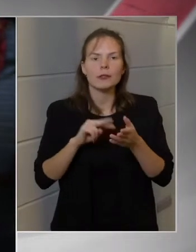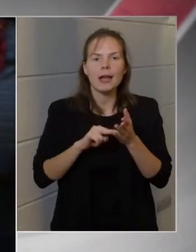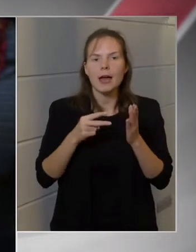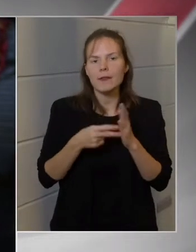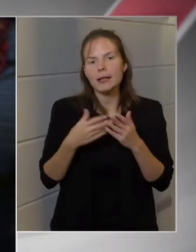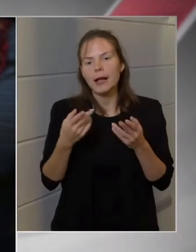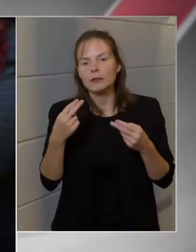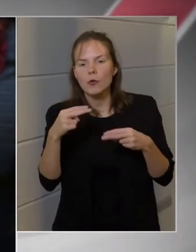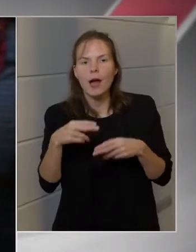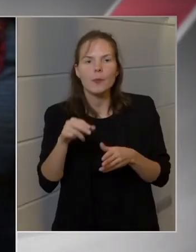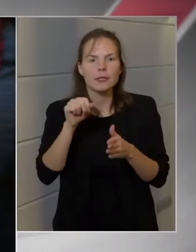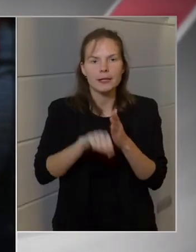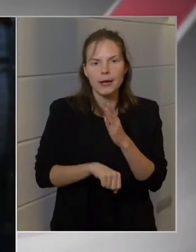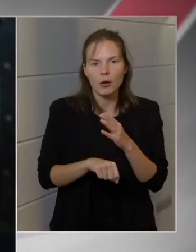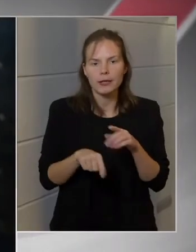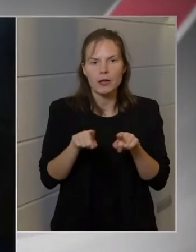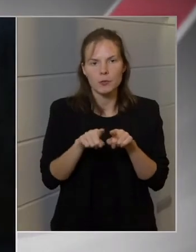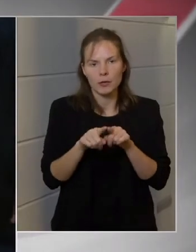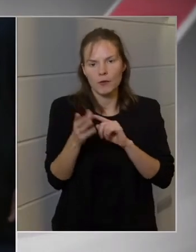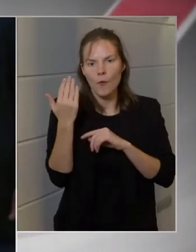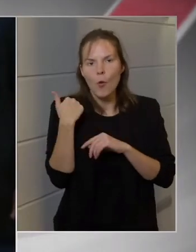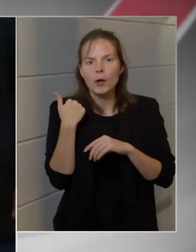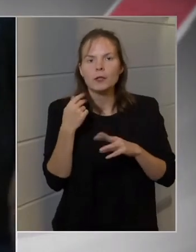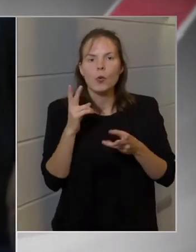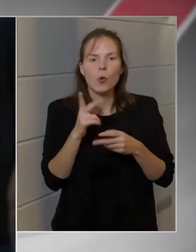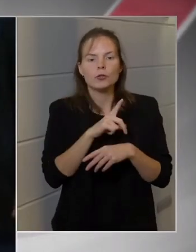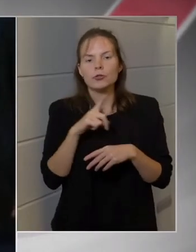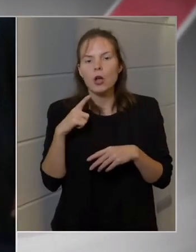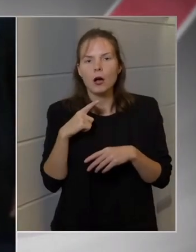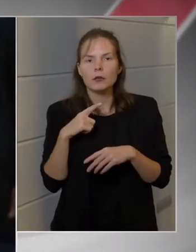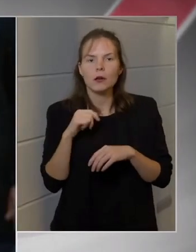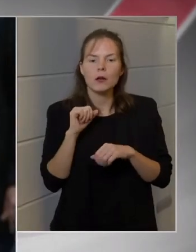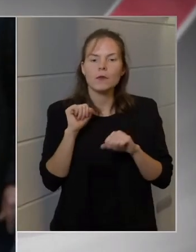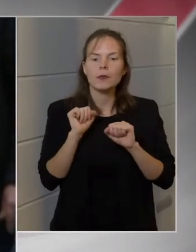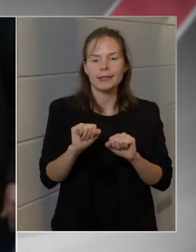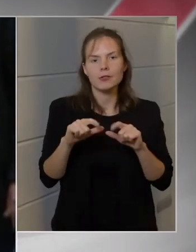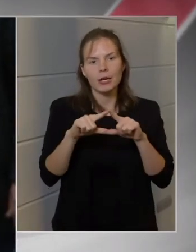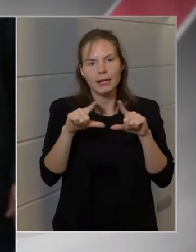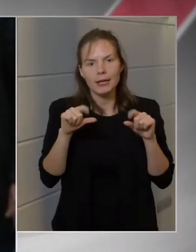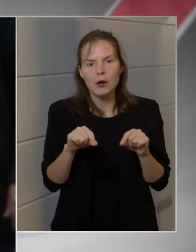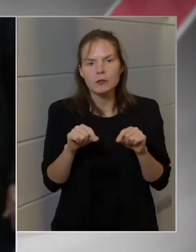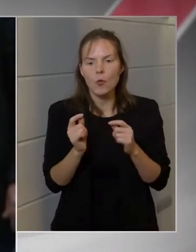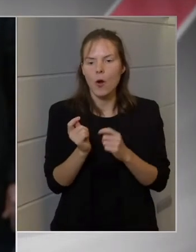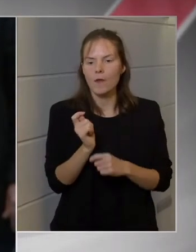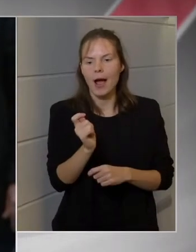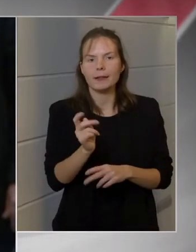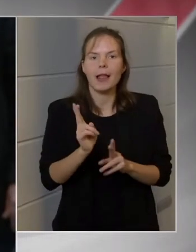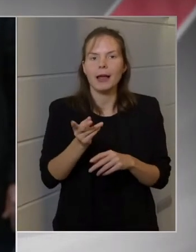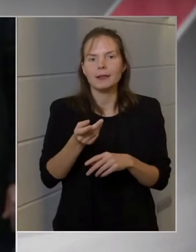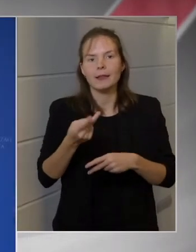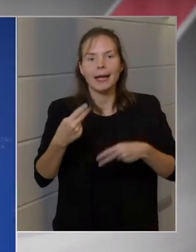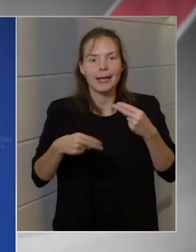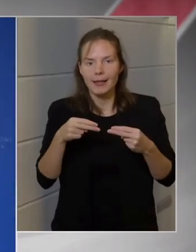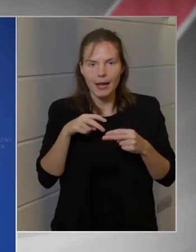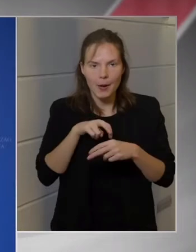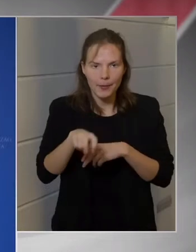szigorításokat, mint volt a nyitásnál, hogy például csak oltottak, vagy védettségi igazolvány a rendelkezők mehetnek étterembe?